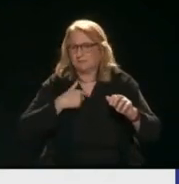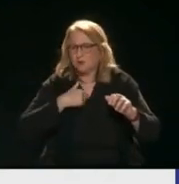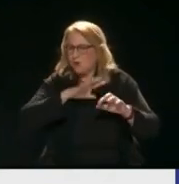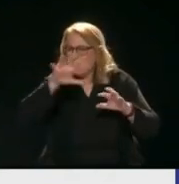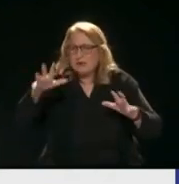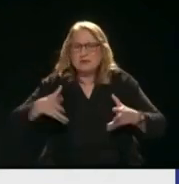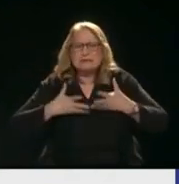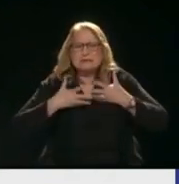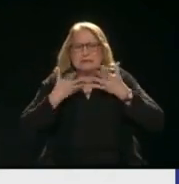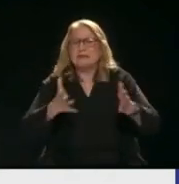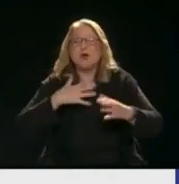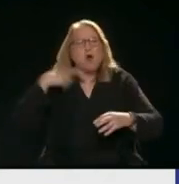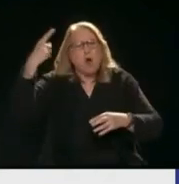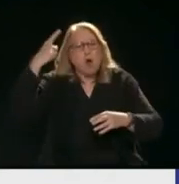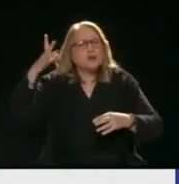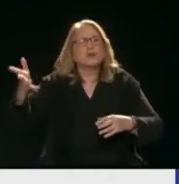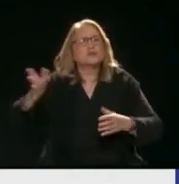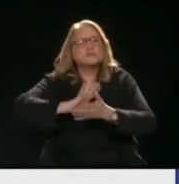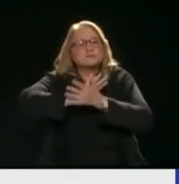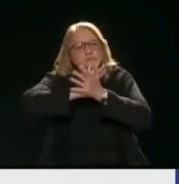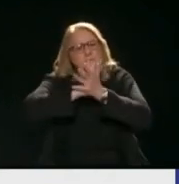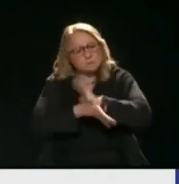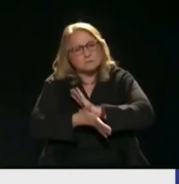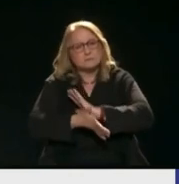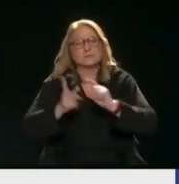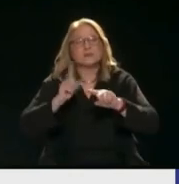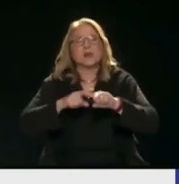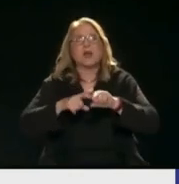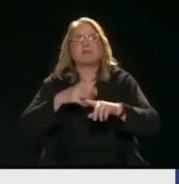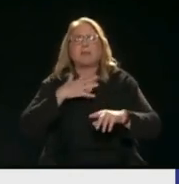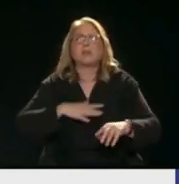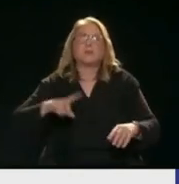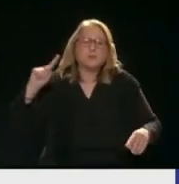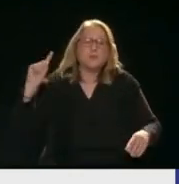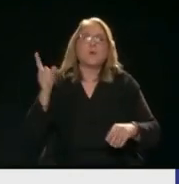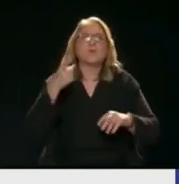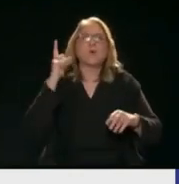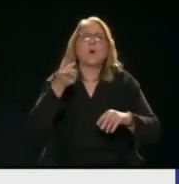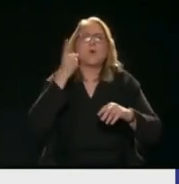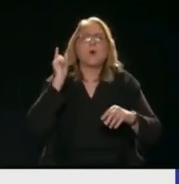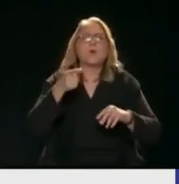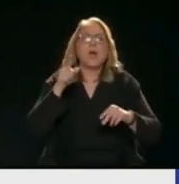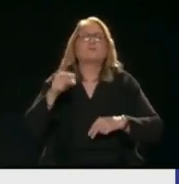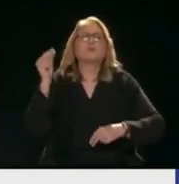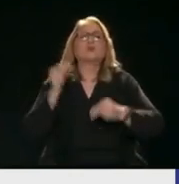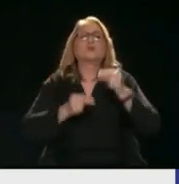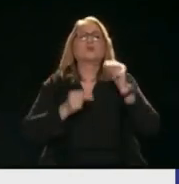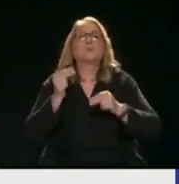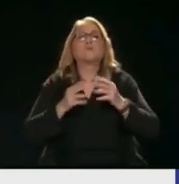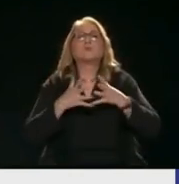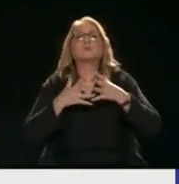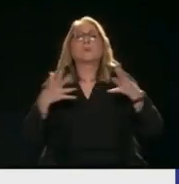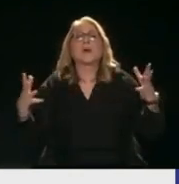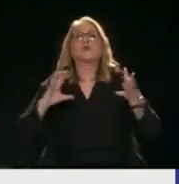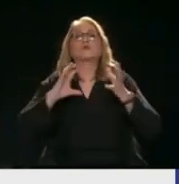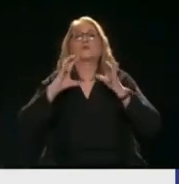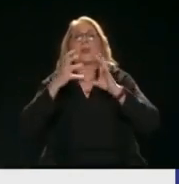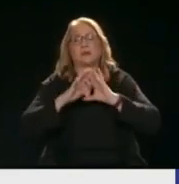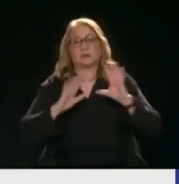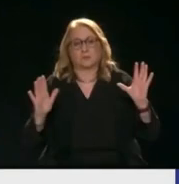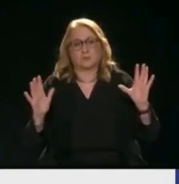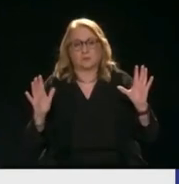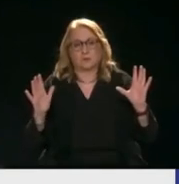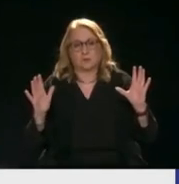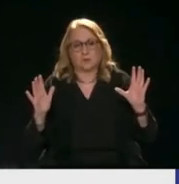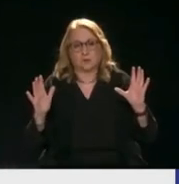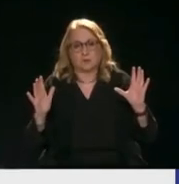να κρυφτεί, να διαλυθεί Εκείνο είναι το πρόβλημα Αυτό είναι πρόβλημα Αυτό το μεγάλο θέμα στον πλανήτη Συσσωρευμένος ο πλανήτης Όχι